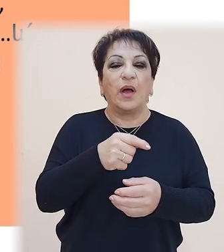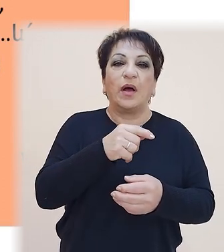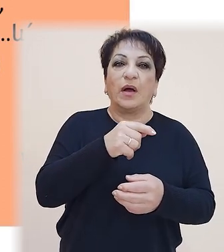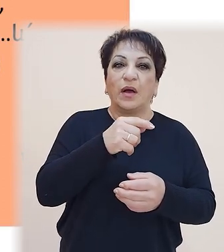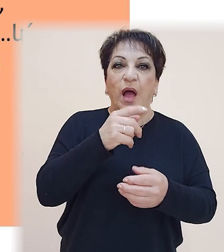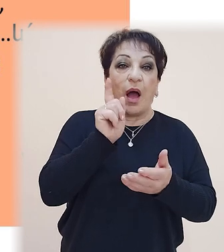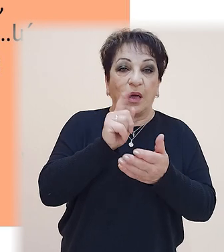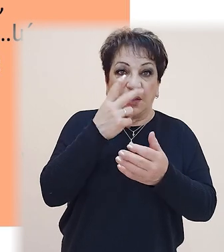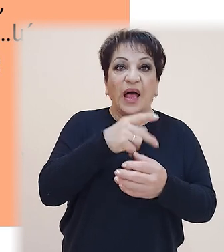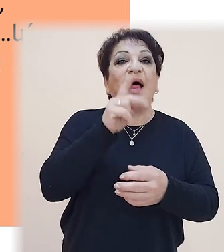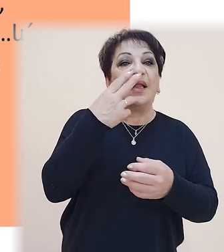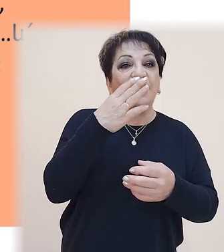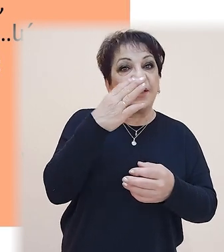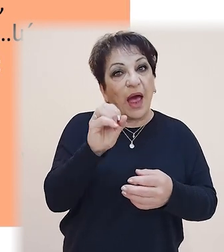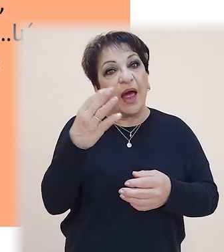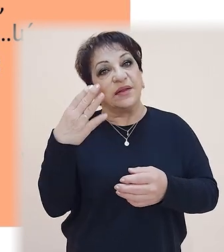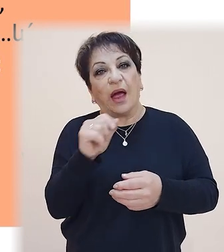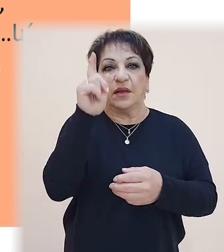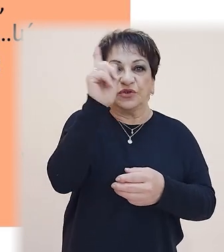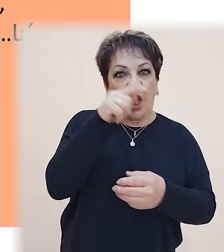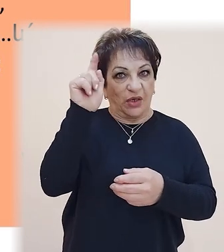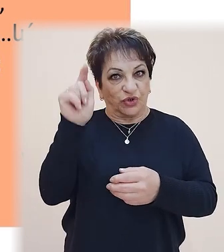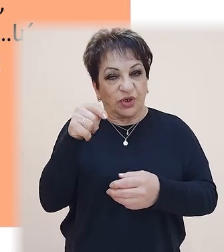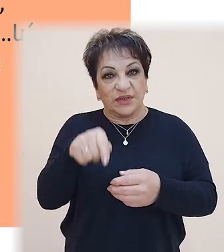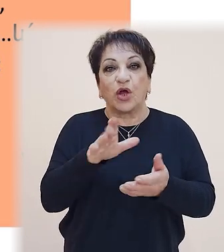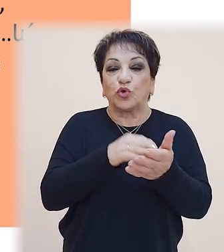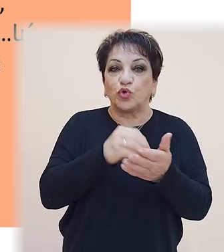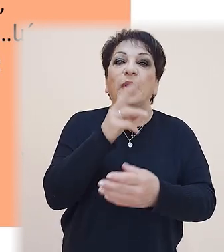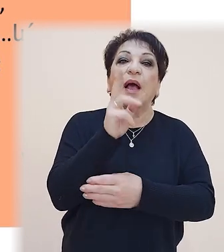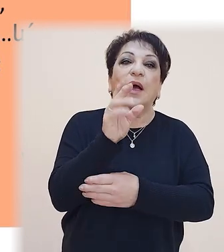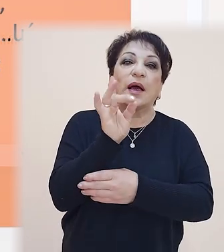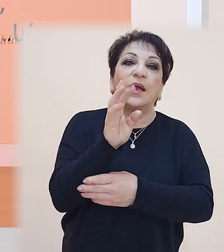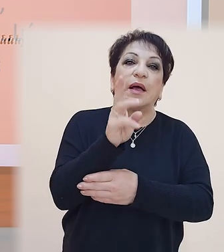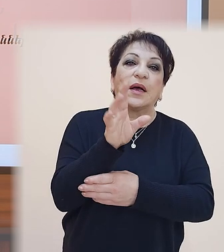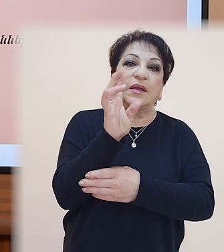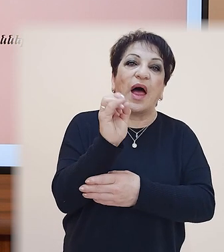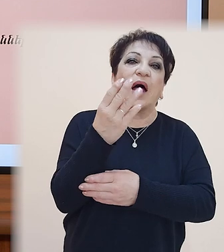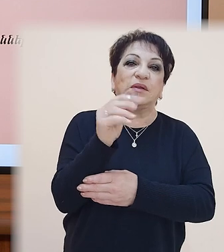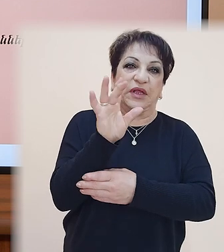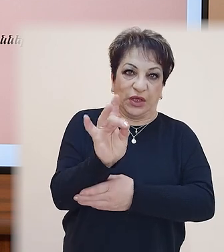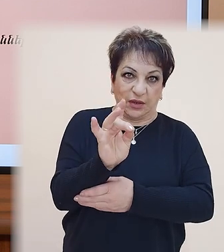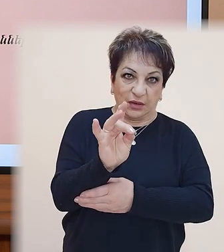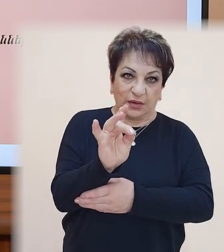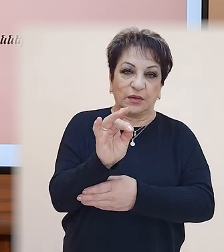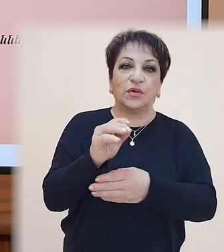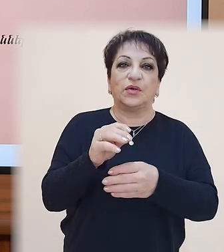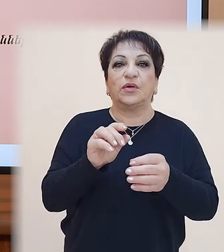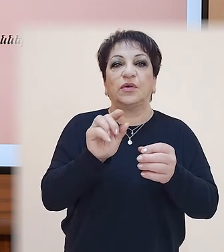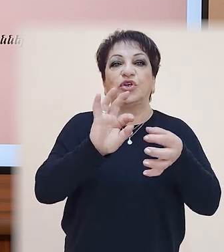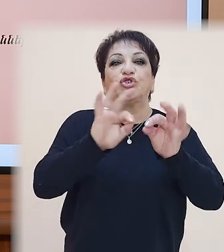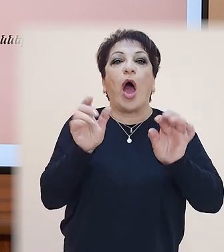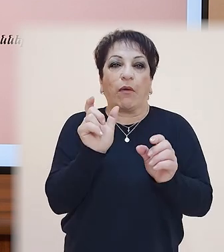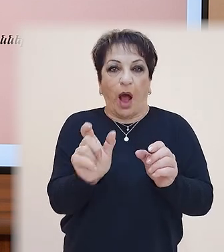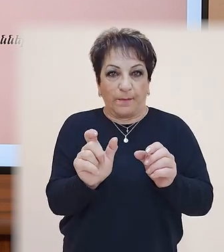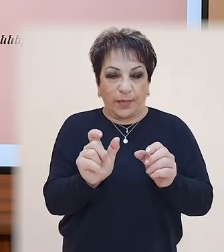դրվում են շեշտեր և սրան կոչվում են կրկնադիր շախկապներ։ Համադասական նախադայությունների